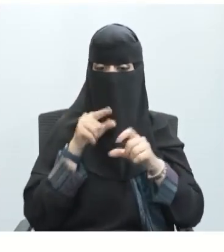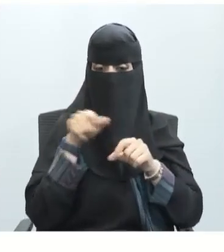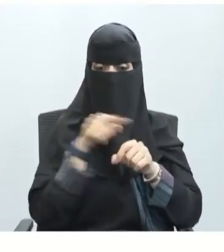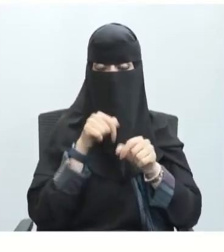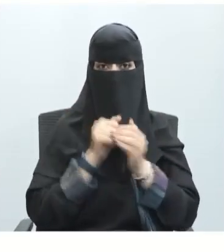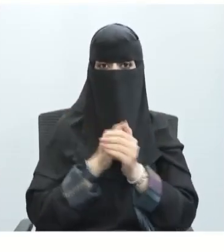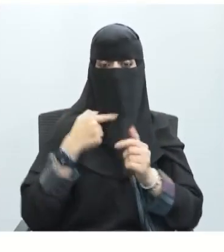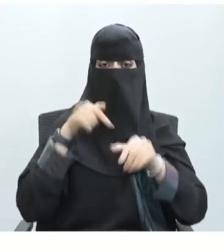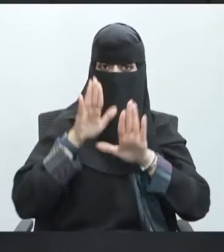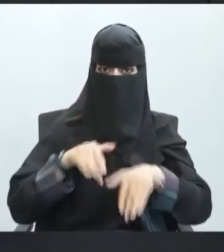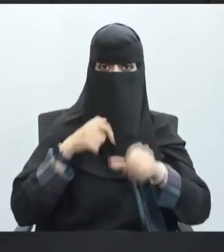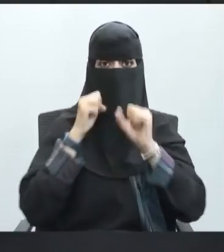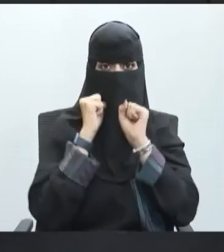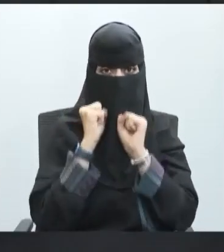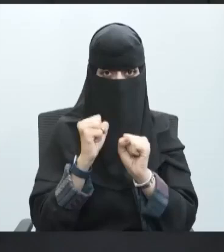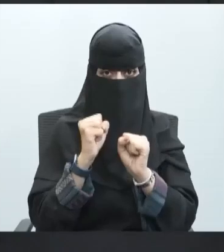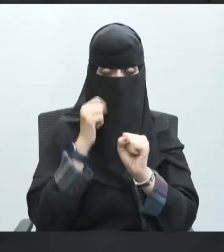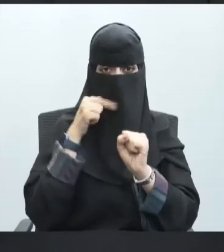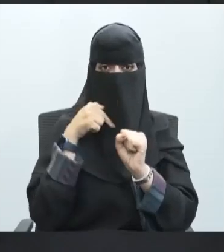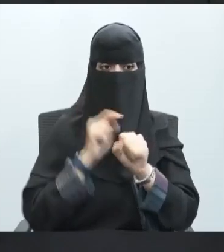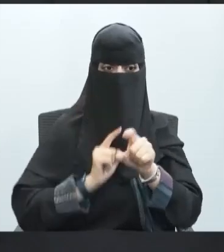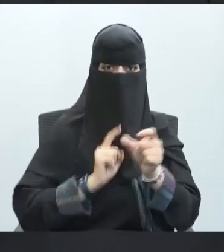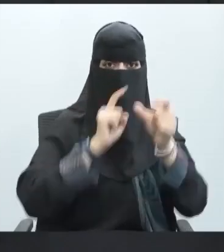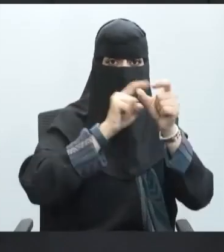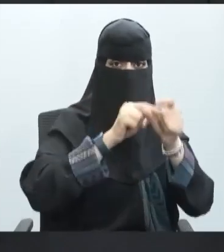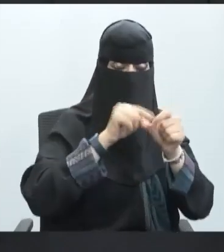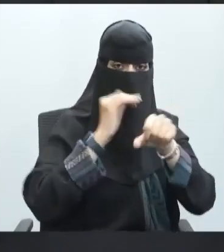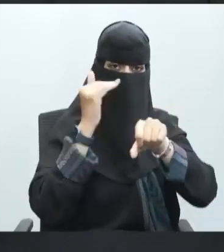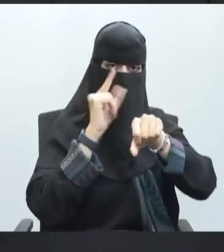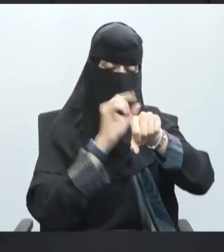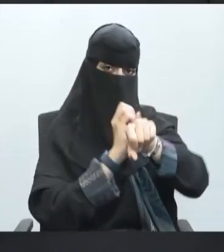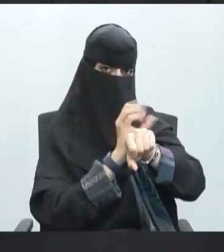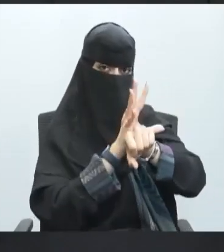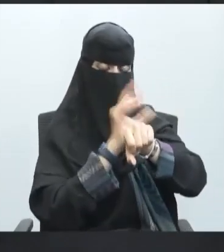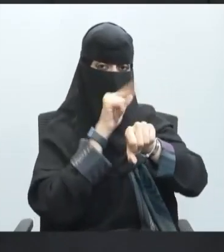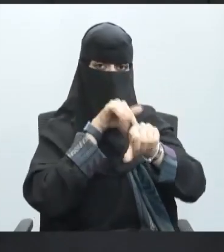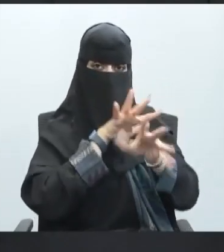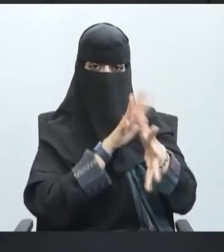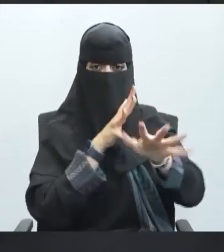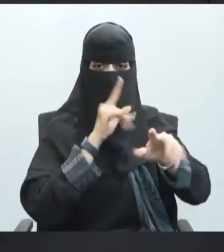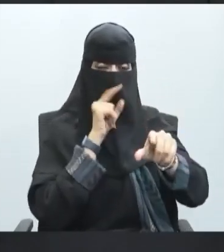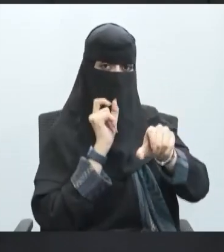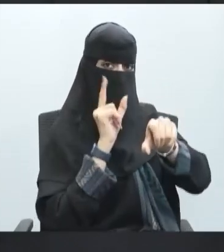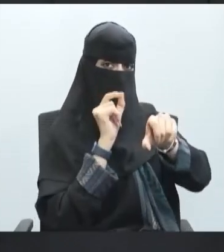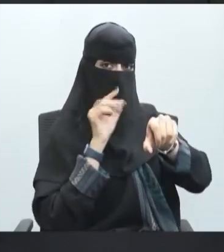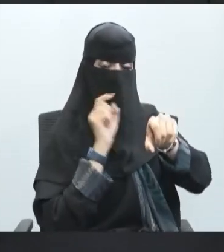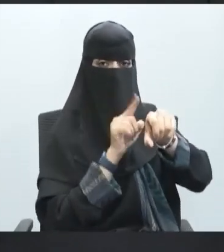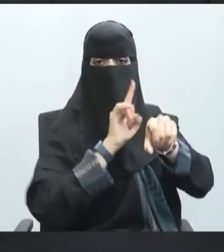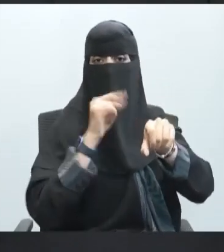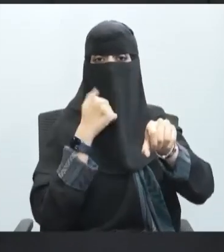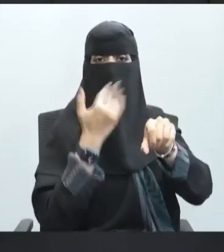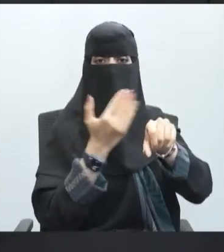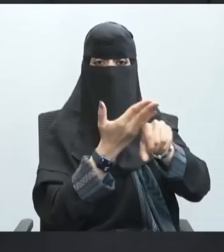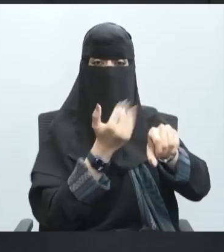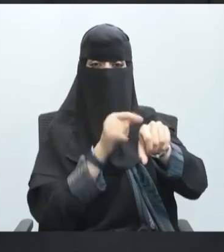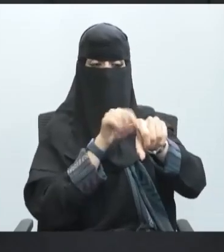قوة هناك جهد يصل إلى الخلية العصبية من الممكن أن بعض هذه التنبيهات لا تحدث أثر على